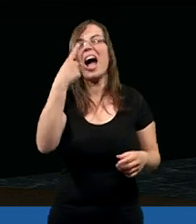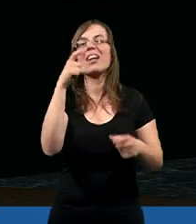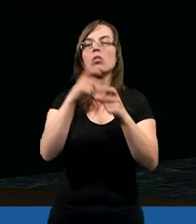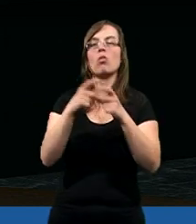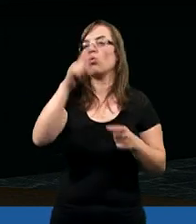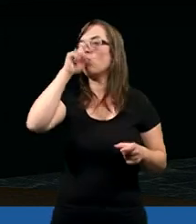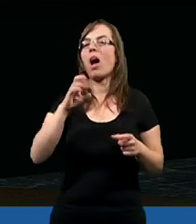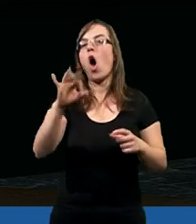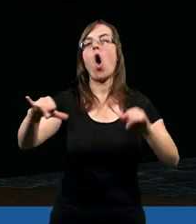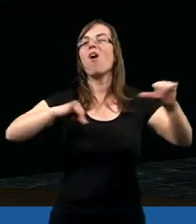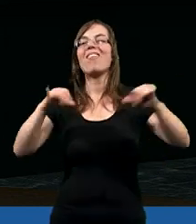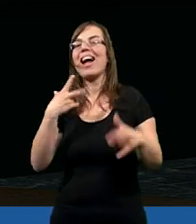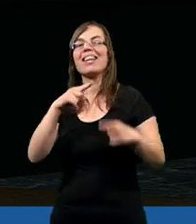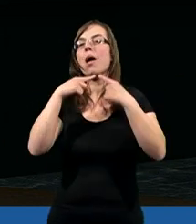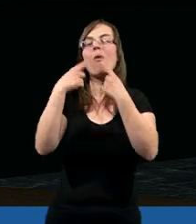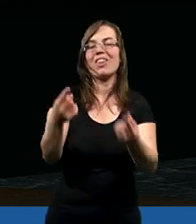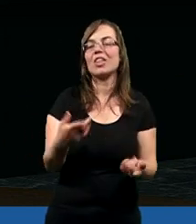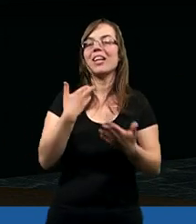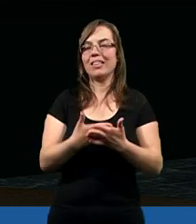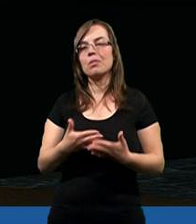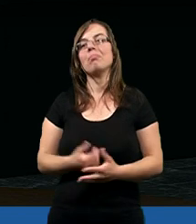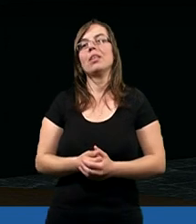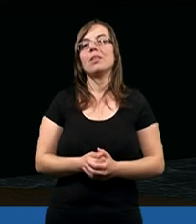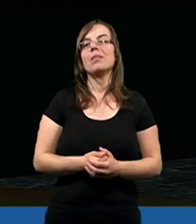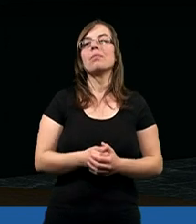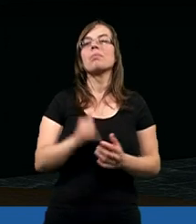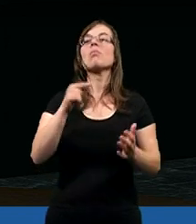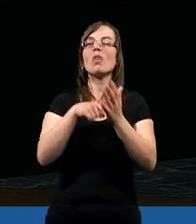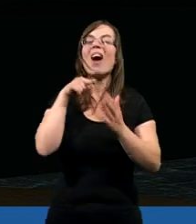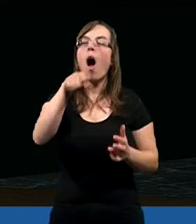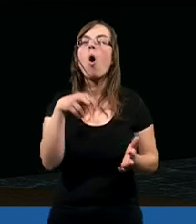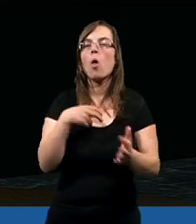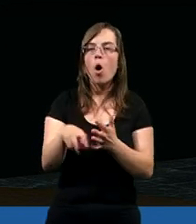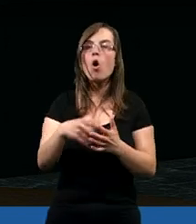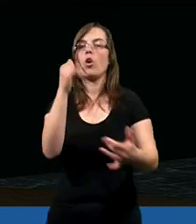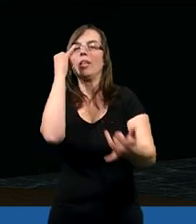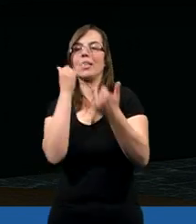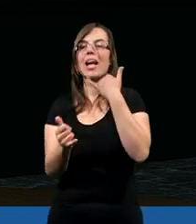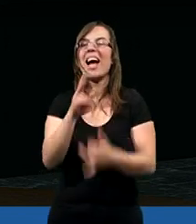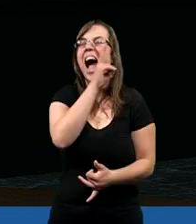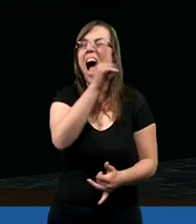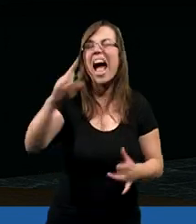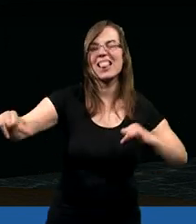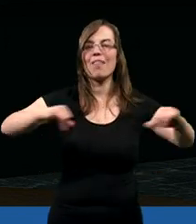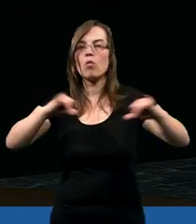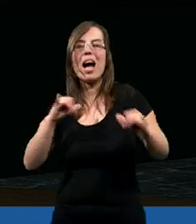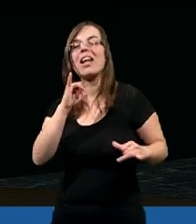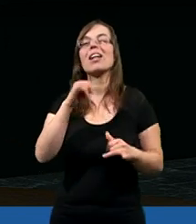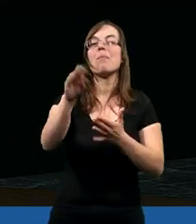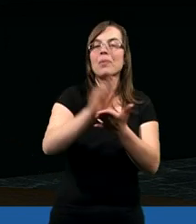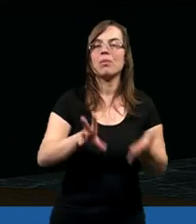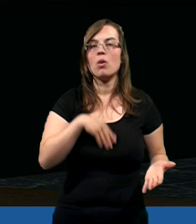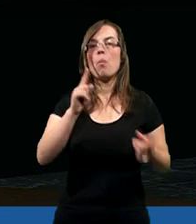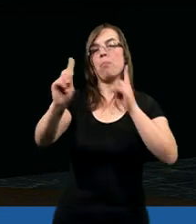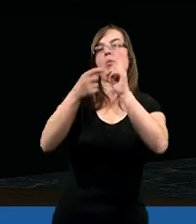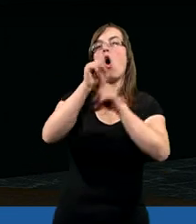ani jednego słowa złego o władzach. I właśnie o to chodzi. Jeśli każda władza, jak mówi